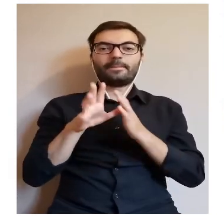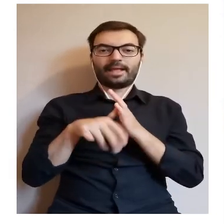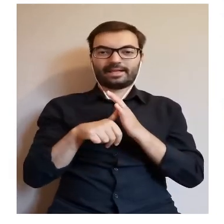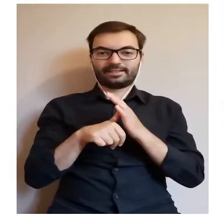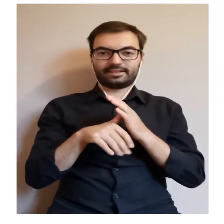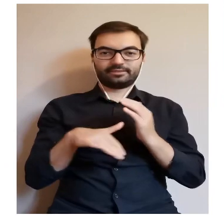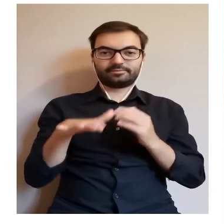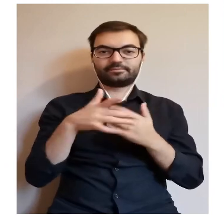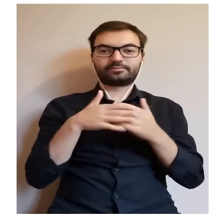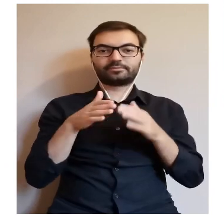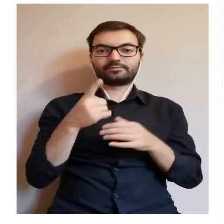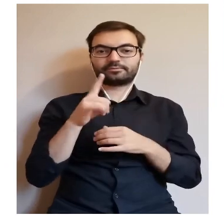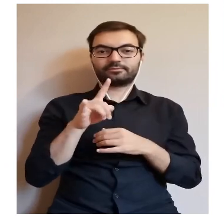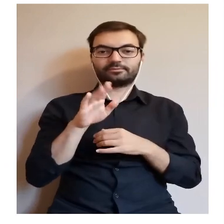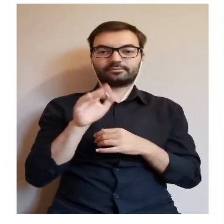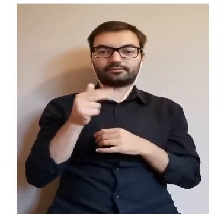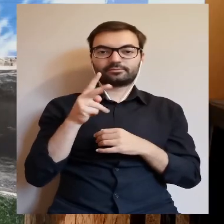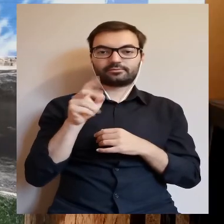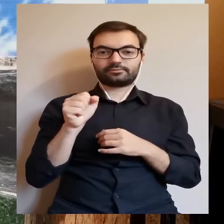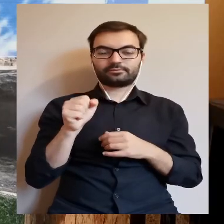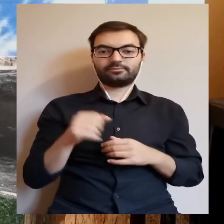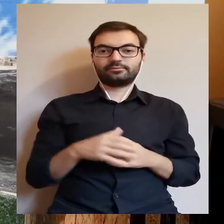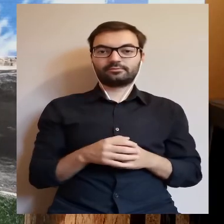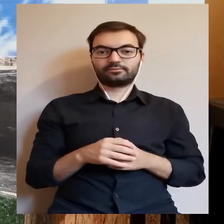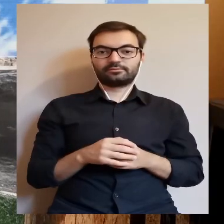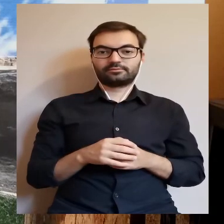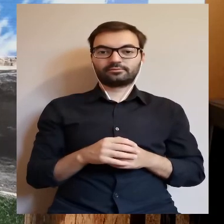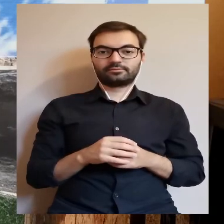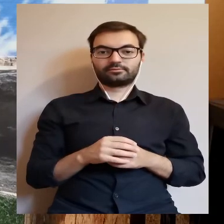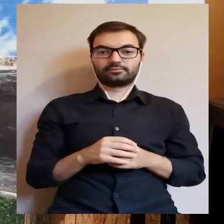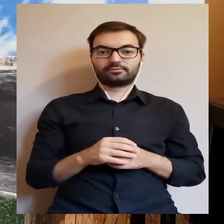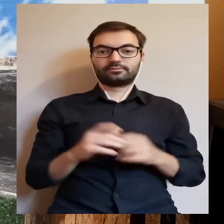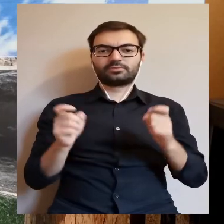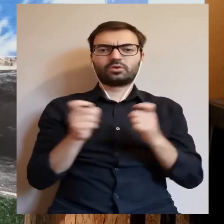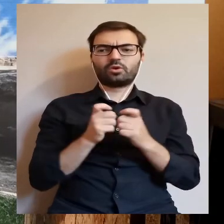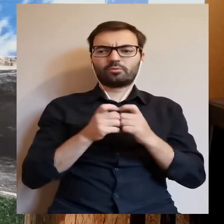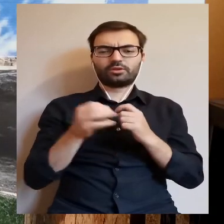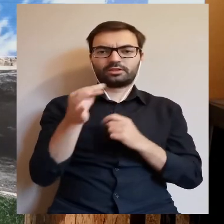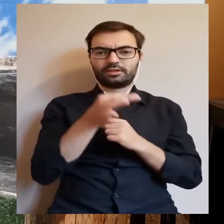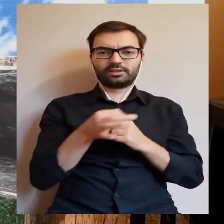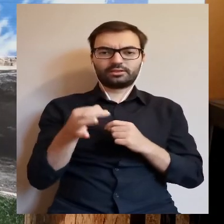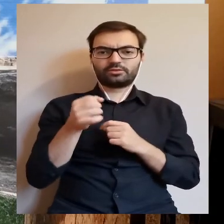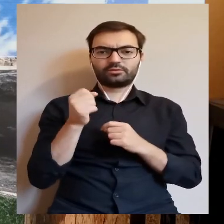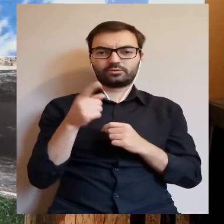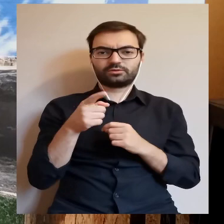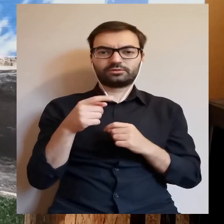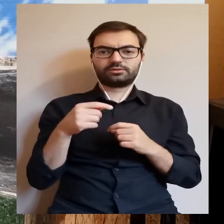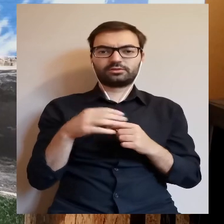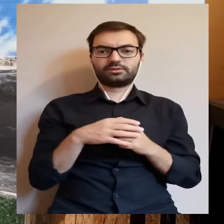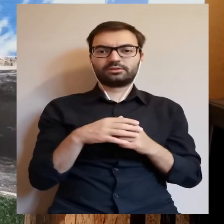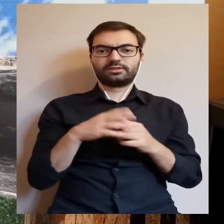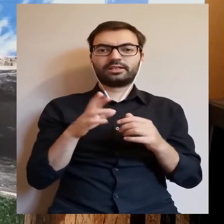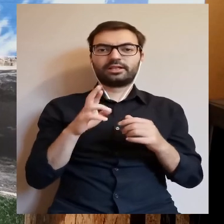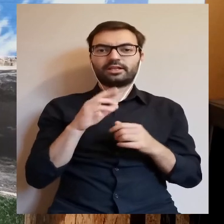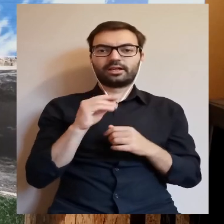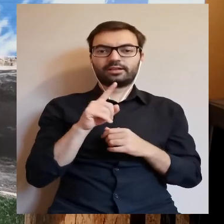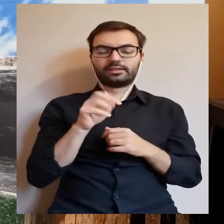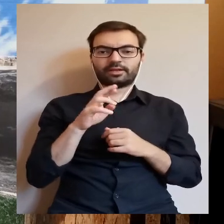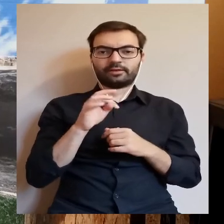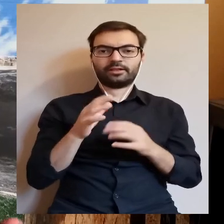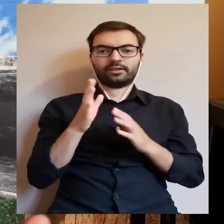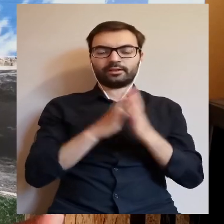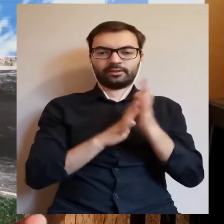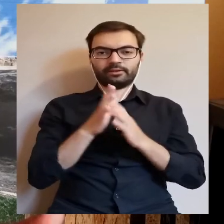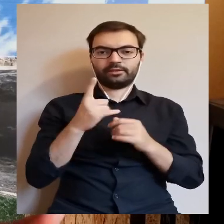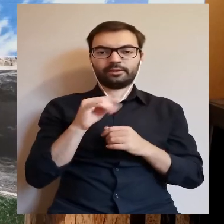miejskie kąpielisko, przy ulicy Dybanka, nomen omen. Zresztą niedaleko od tego jeziora znajduje się również rezerwat Dybanka.